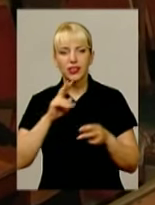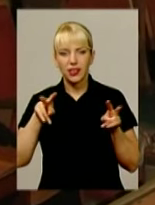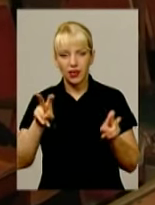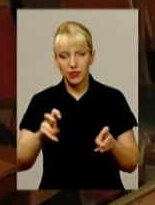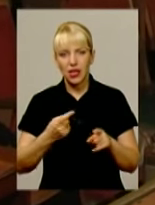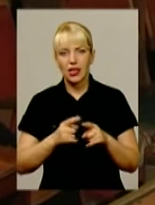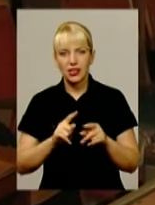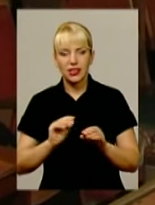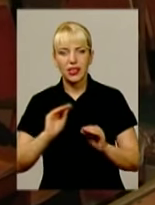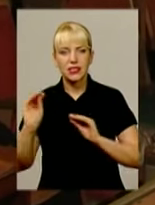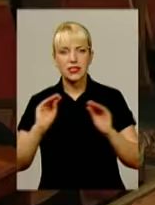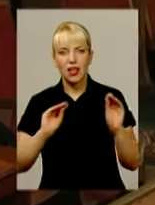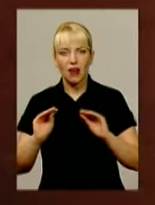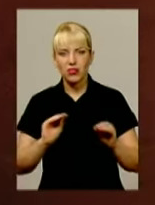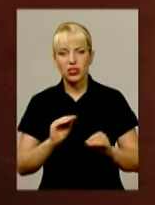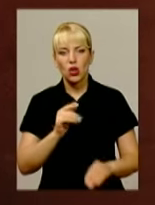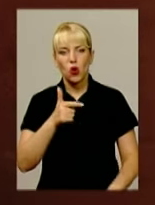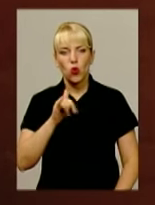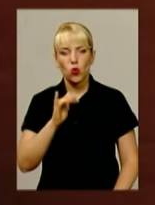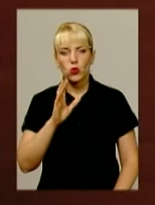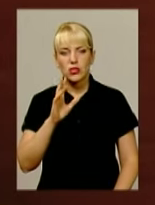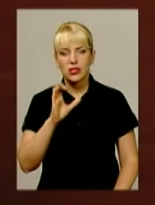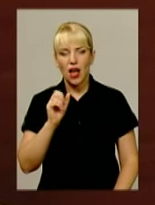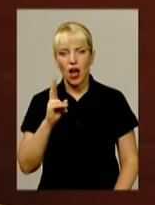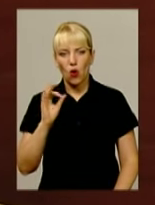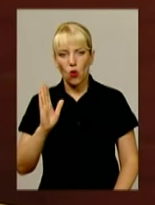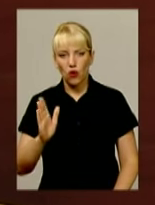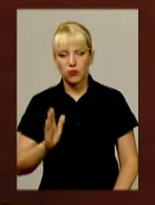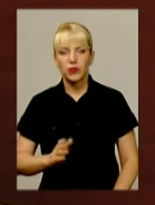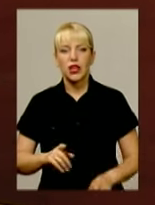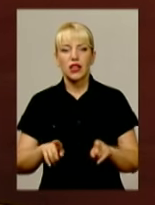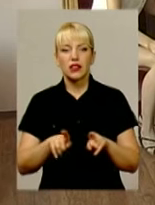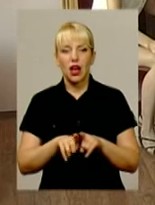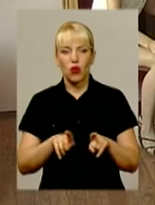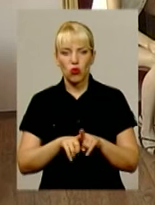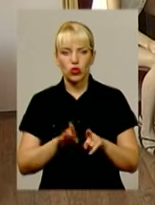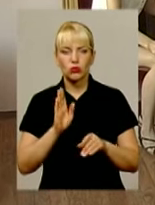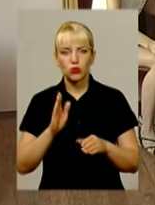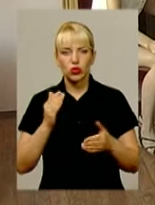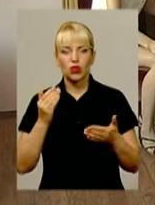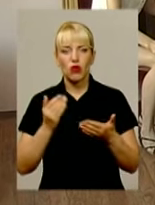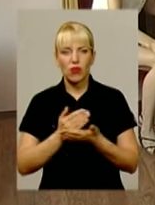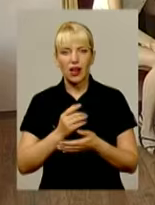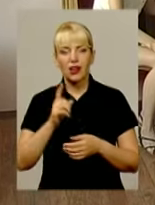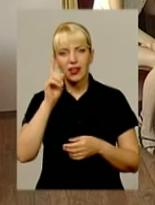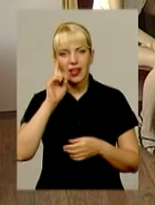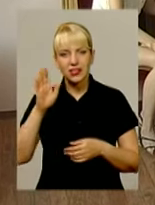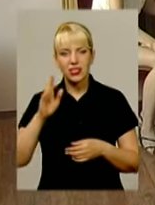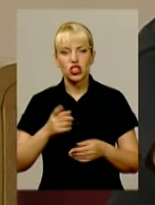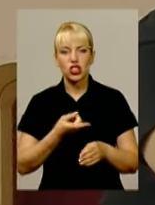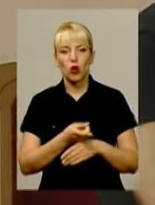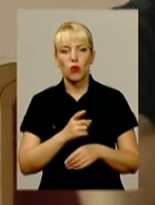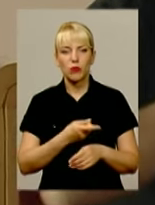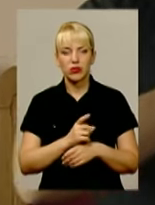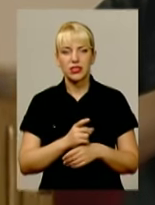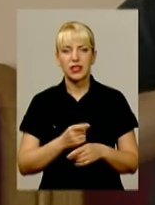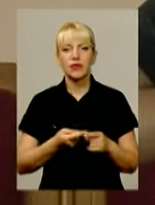Дмитро Гусаков. Побачить світло рампи анонсована ще минулого року класична комедія «Великодушний рогоносець».